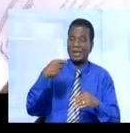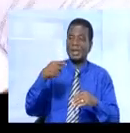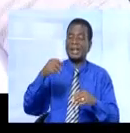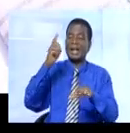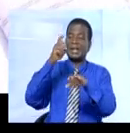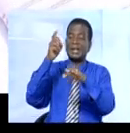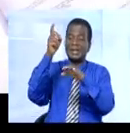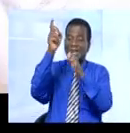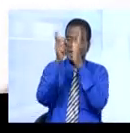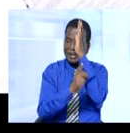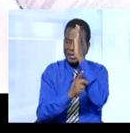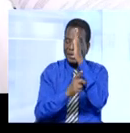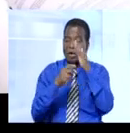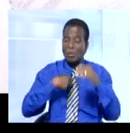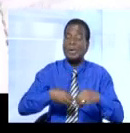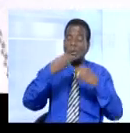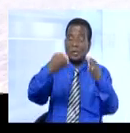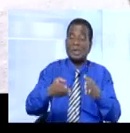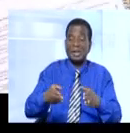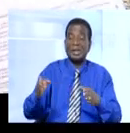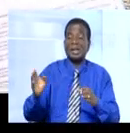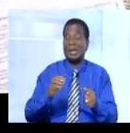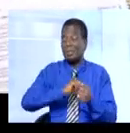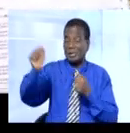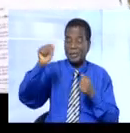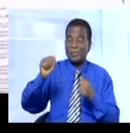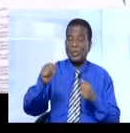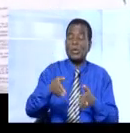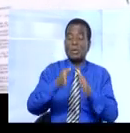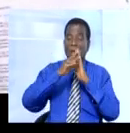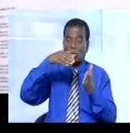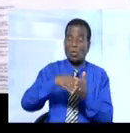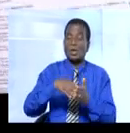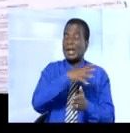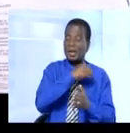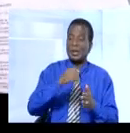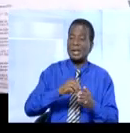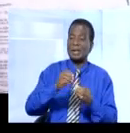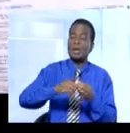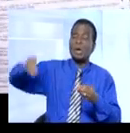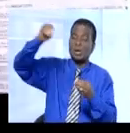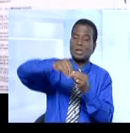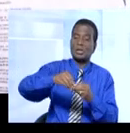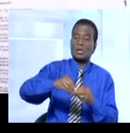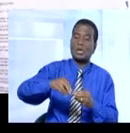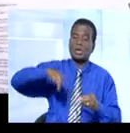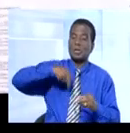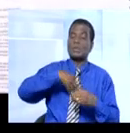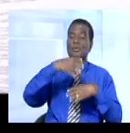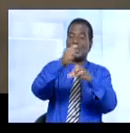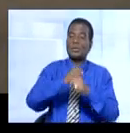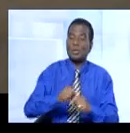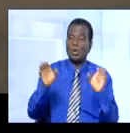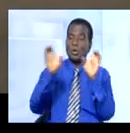passée nous avons redemandé encore et ça a été prorogé donc en deux fois nous avons le permis de